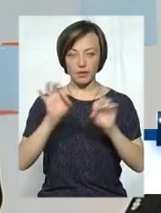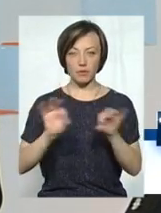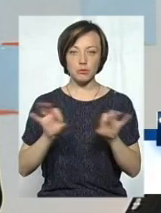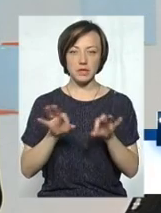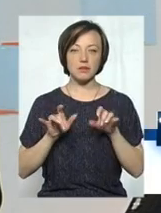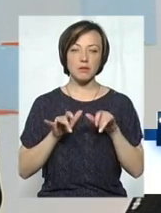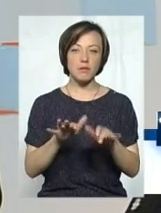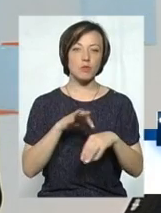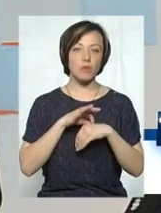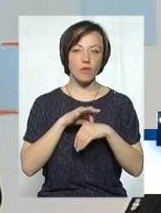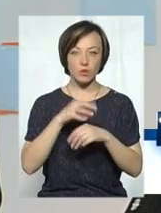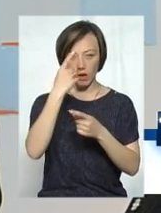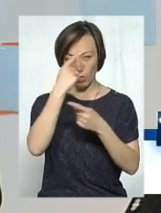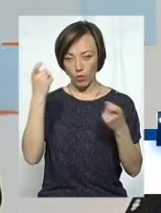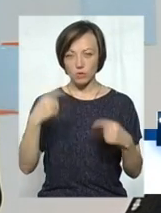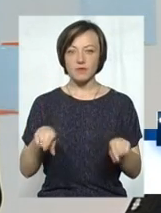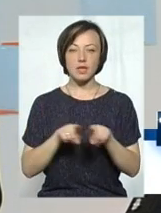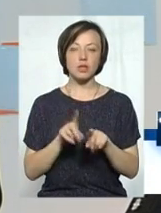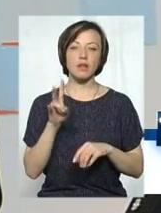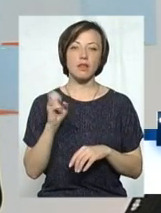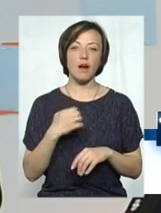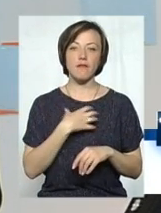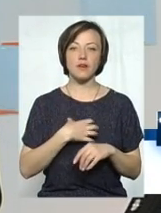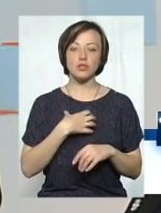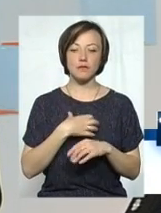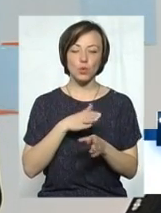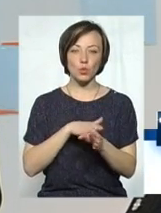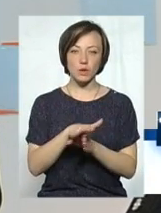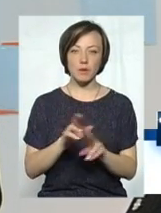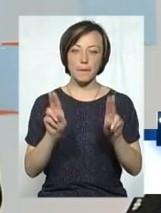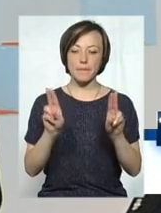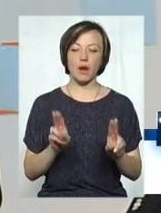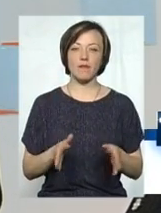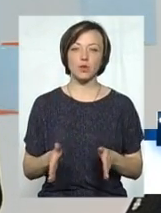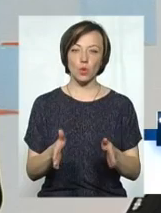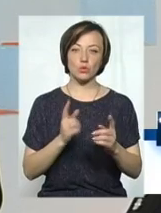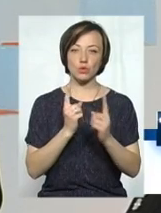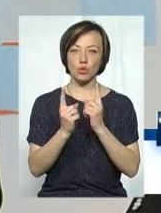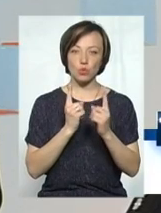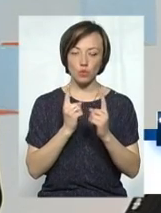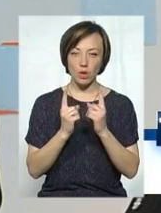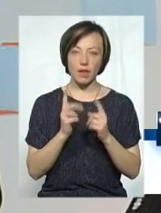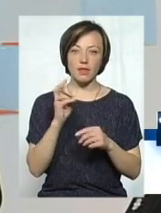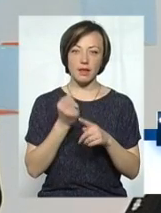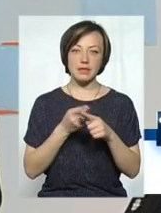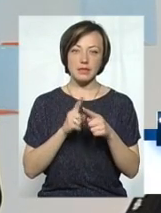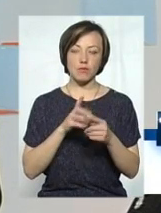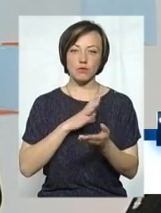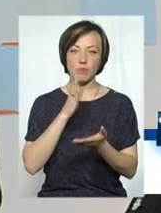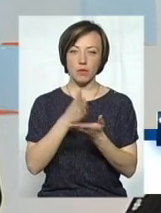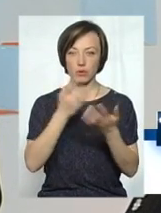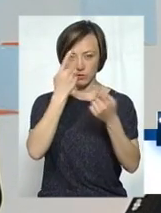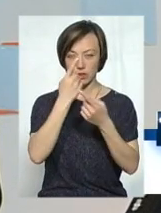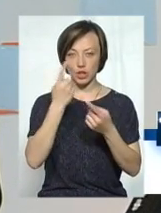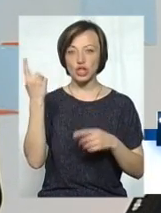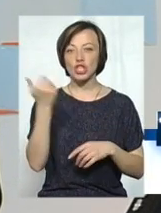компанію, проводили, наголошували все ж таки на важливості дотримання правил дорожнього руху. Власне кажучи, на це і був спрямований тиждень